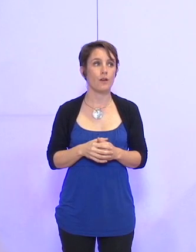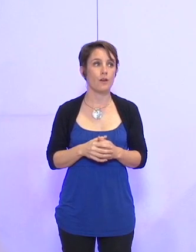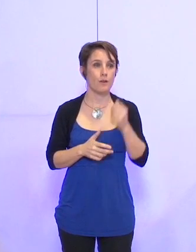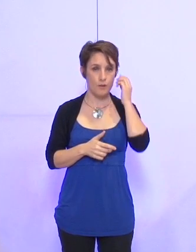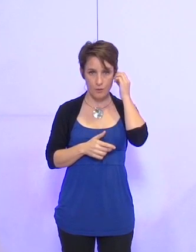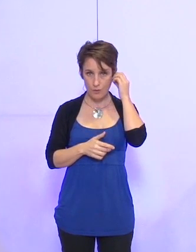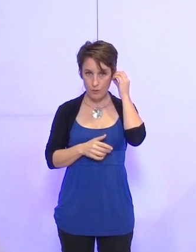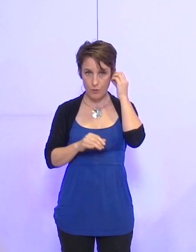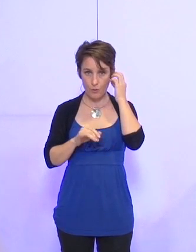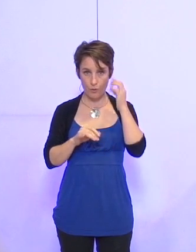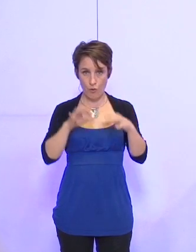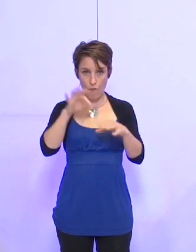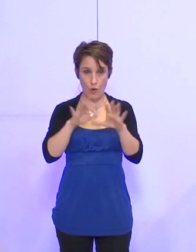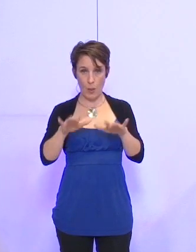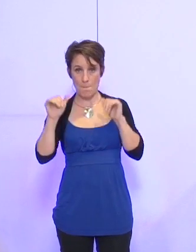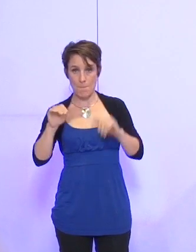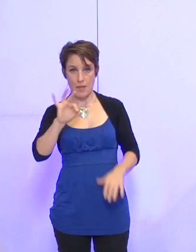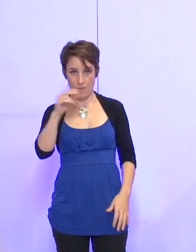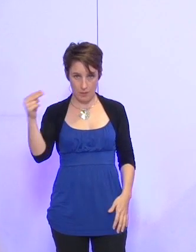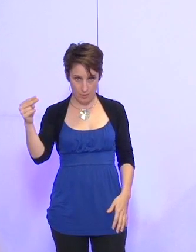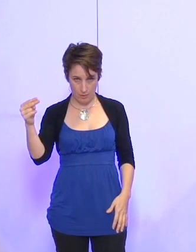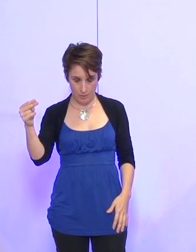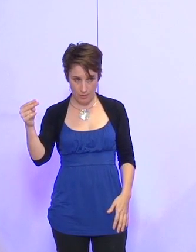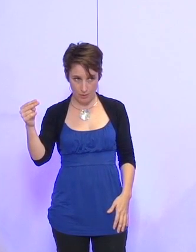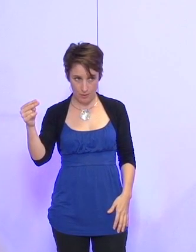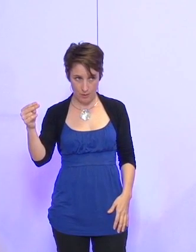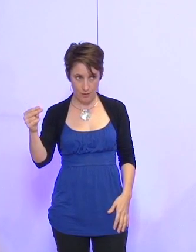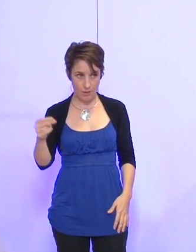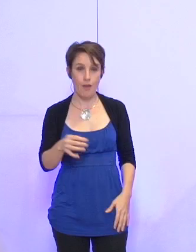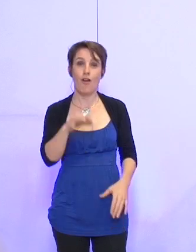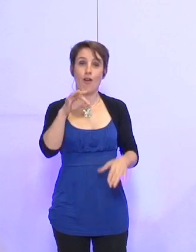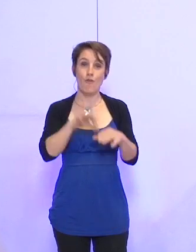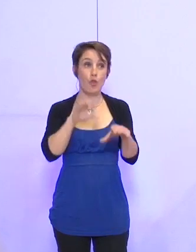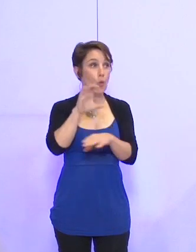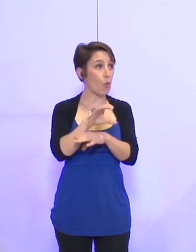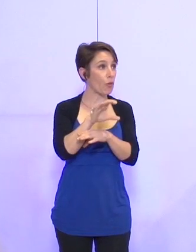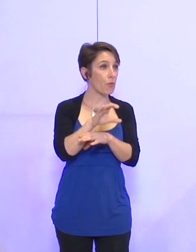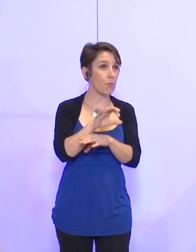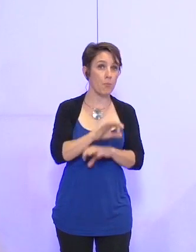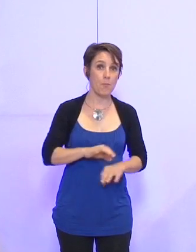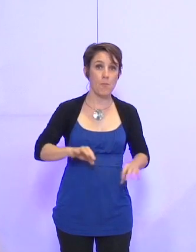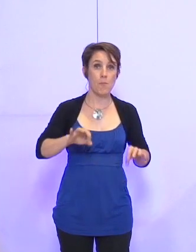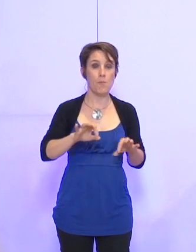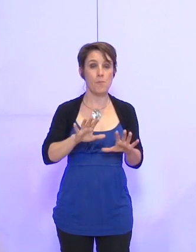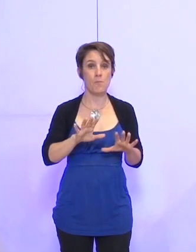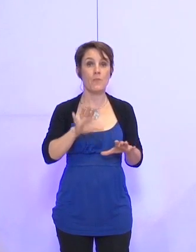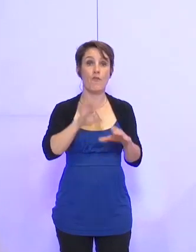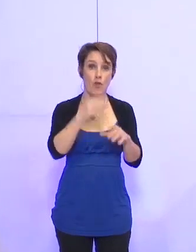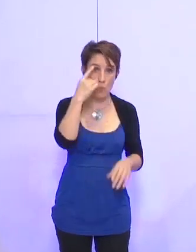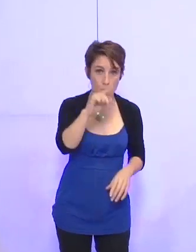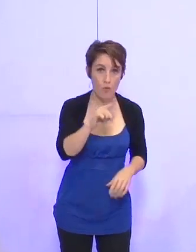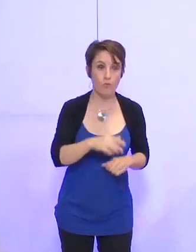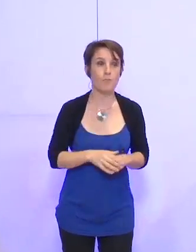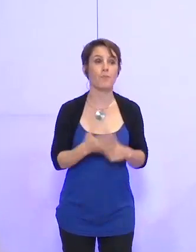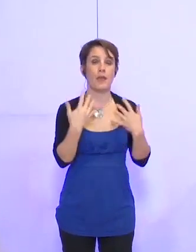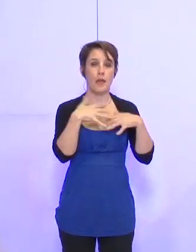Qui s'abstient ? prend pas part au vote. Le Front National. Qui vote contre ? Qui est pour ?